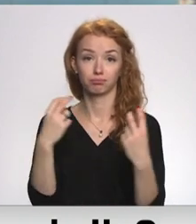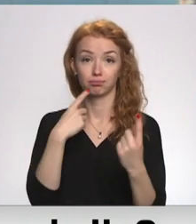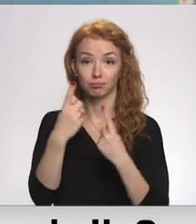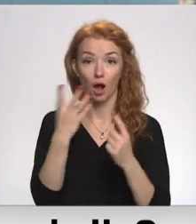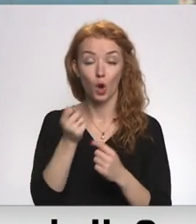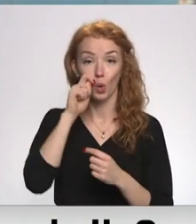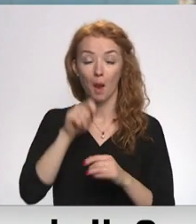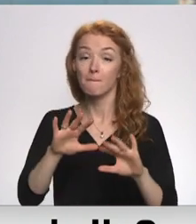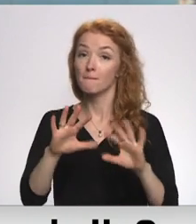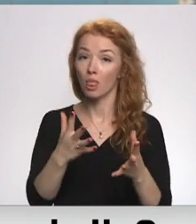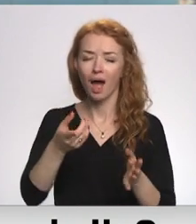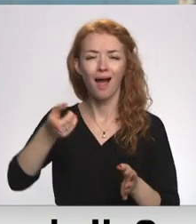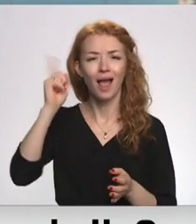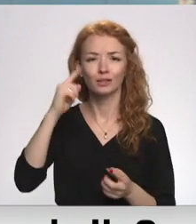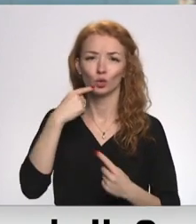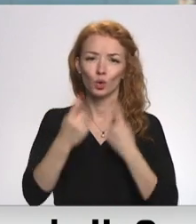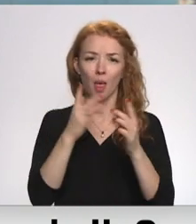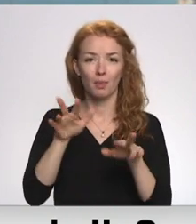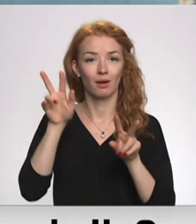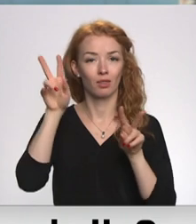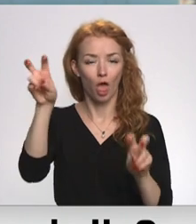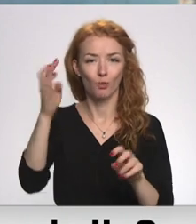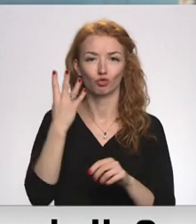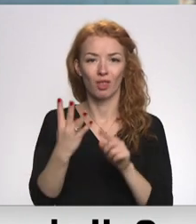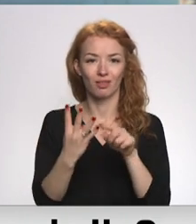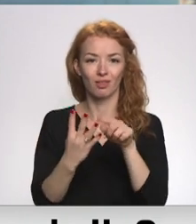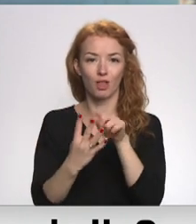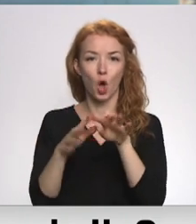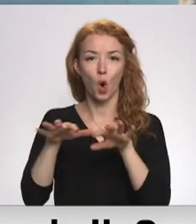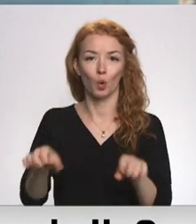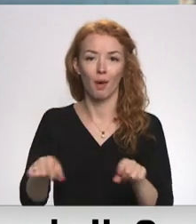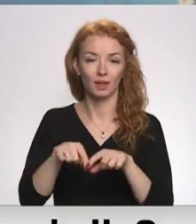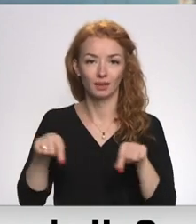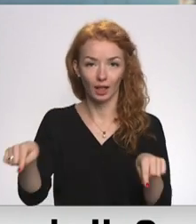nekādā gadījumā neskarot šo četru reģionu